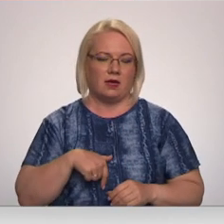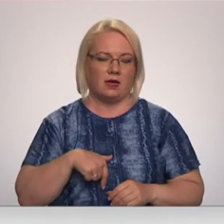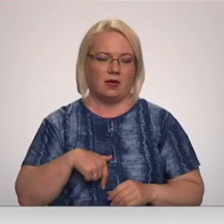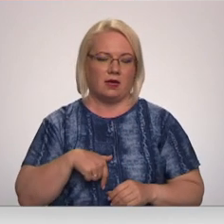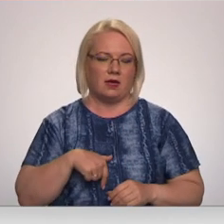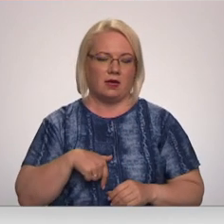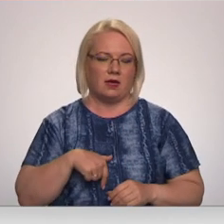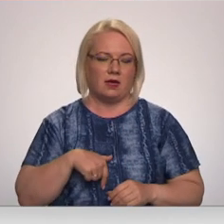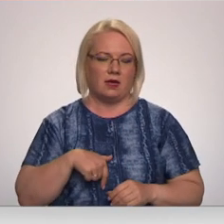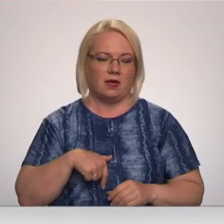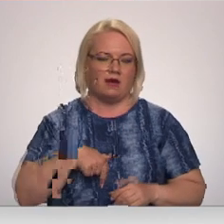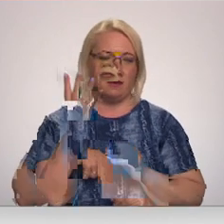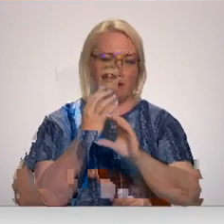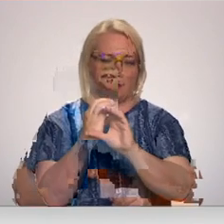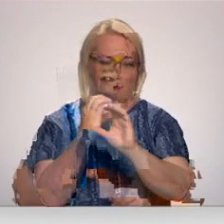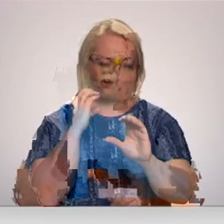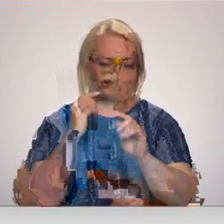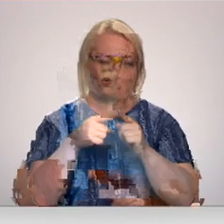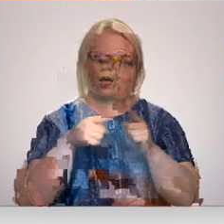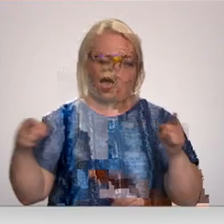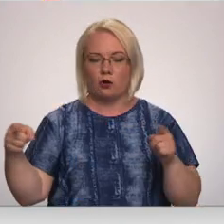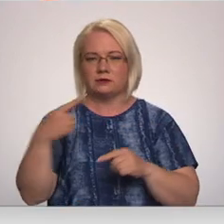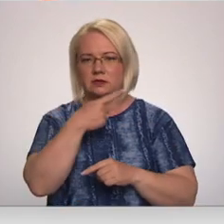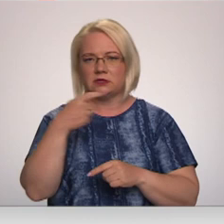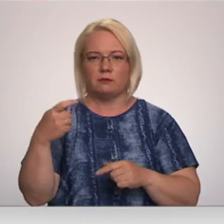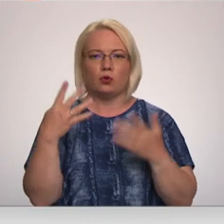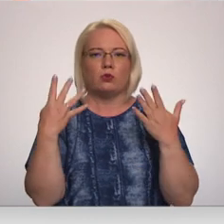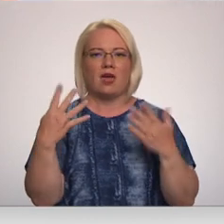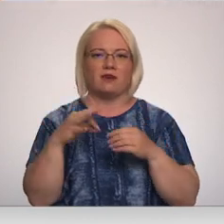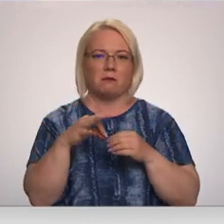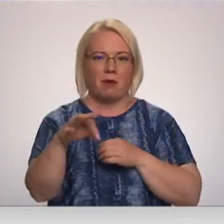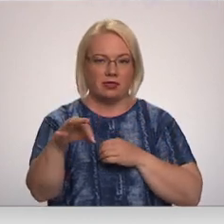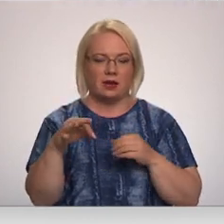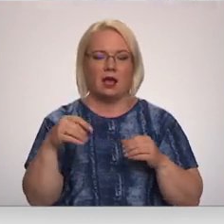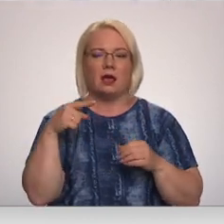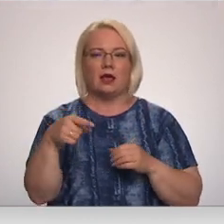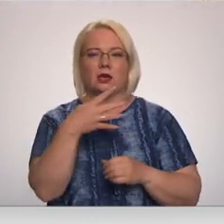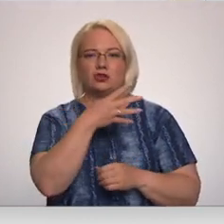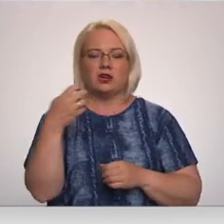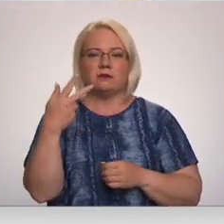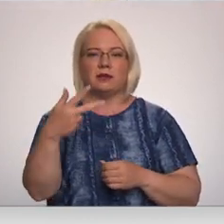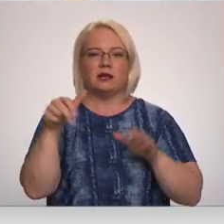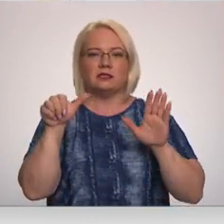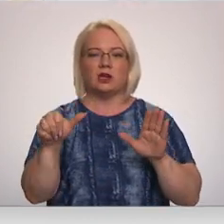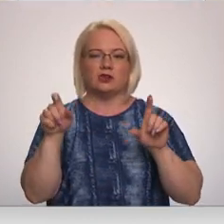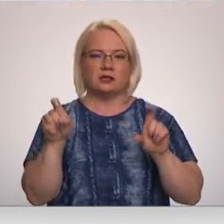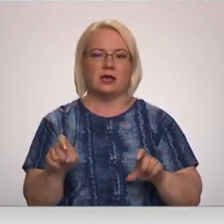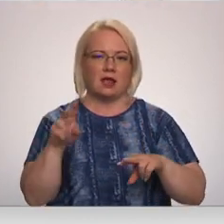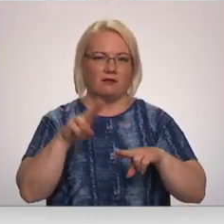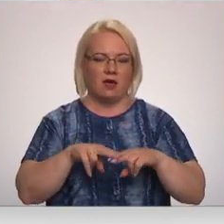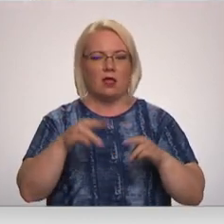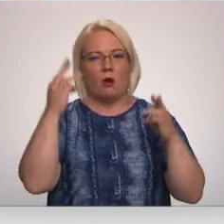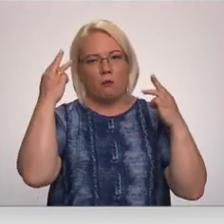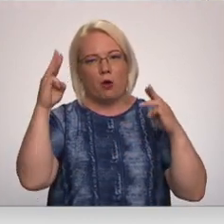vagoniem un pilnstā garums ir 109 metri. Tam ir 436 sēdvietas, kā arī modernas